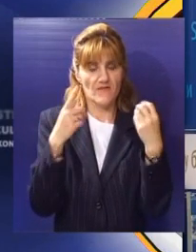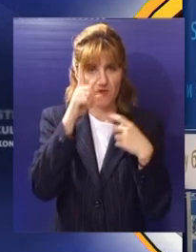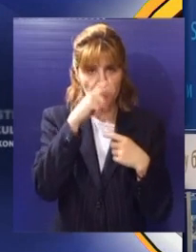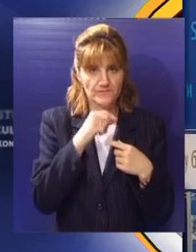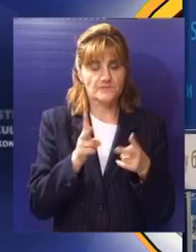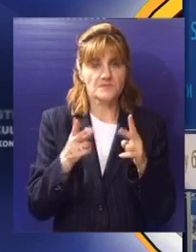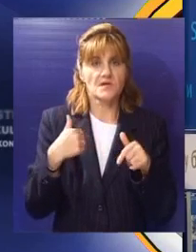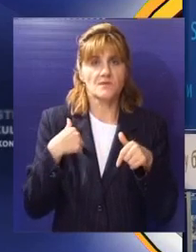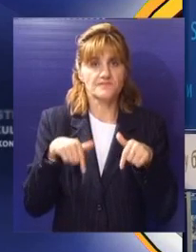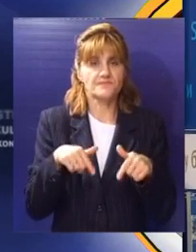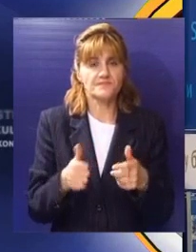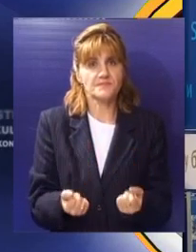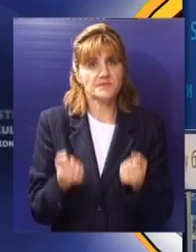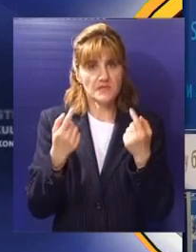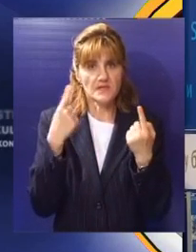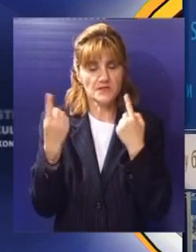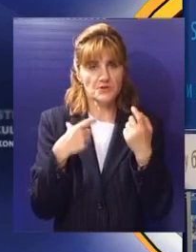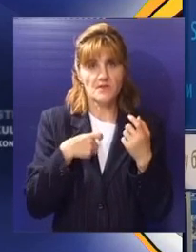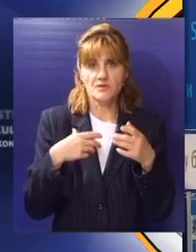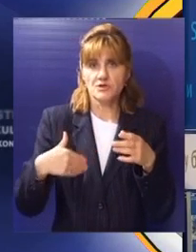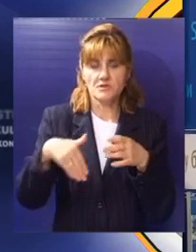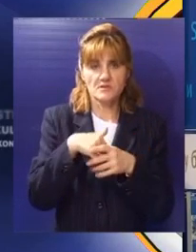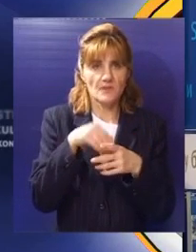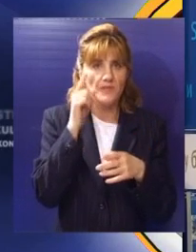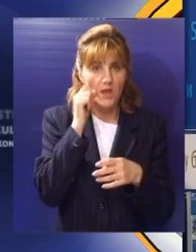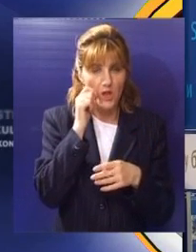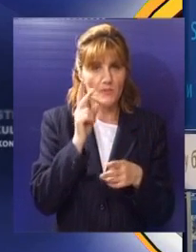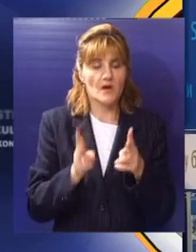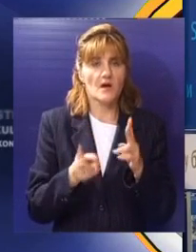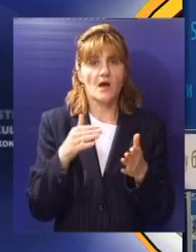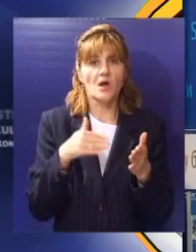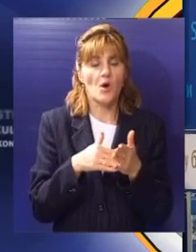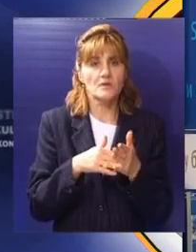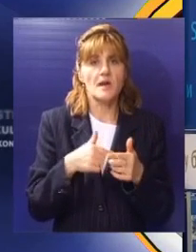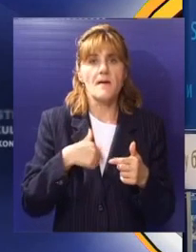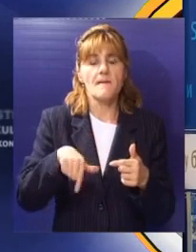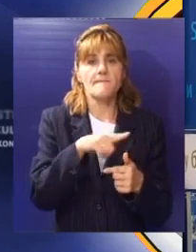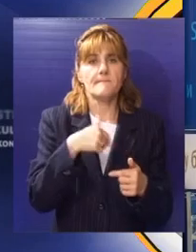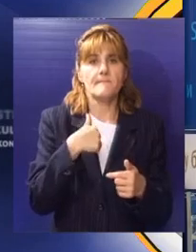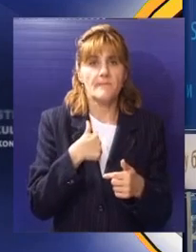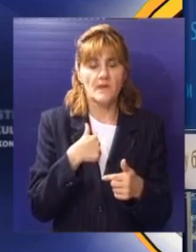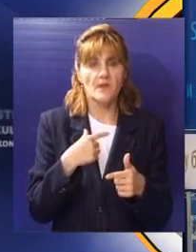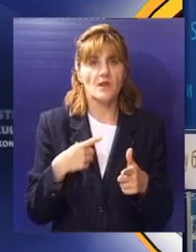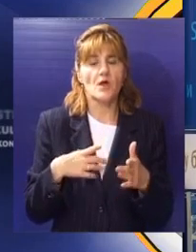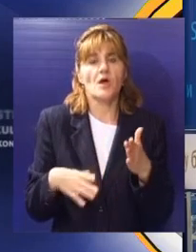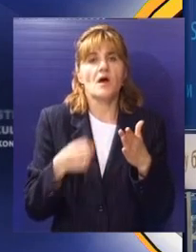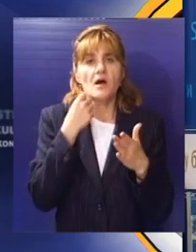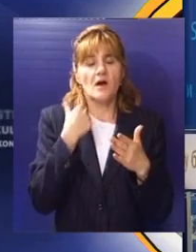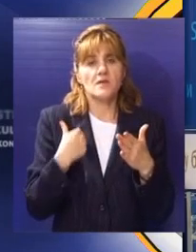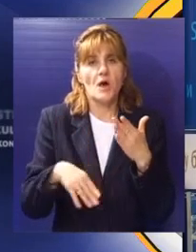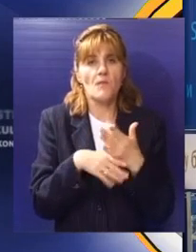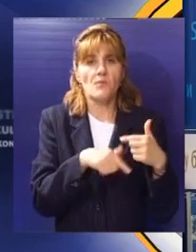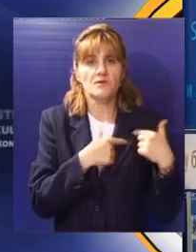momentu kada je ekonomska kriza, kada se ne mogu zapošljavati ljudi, da mi uz podršku